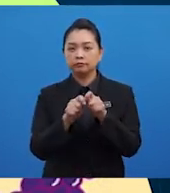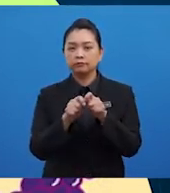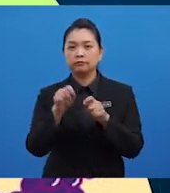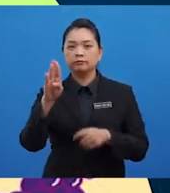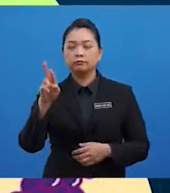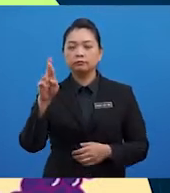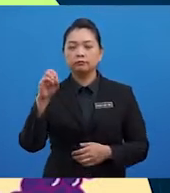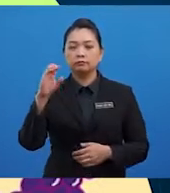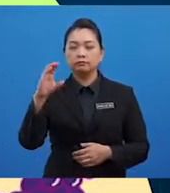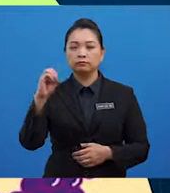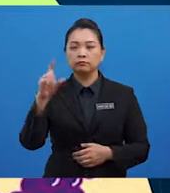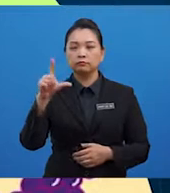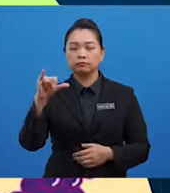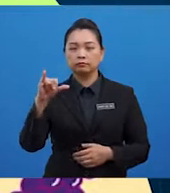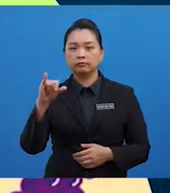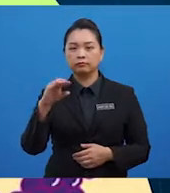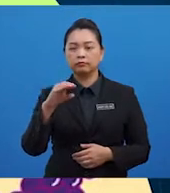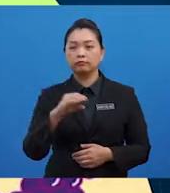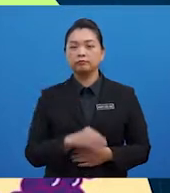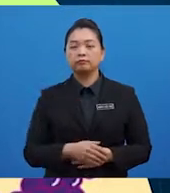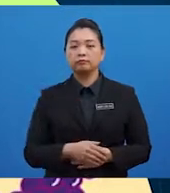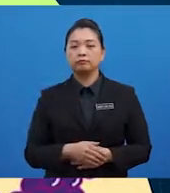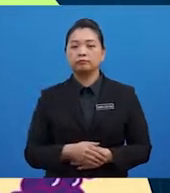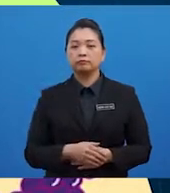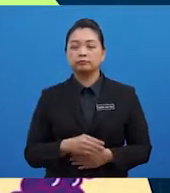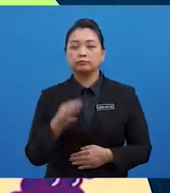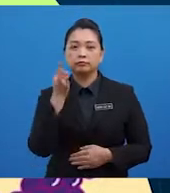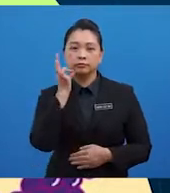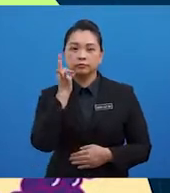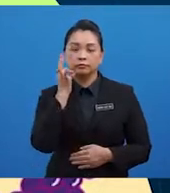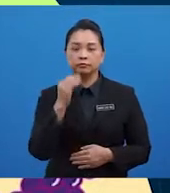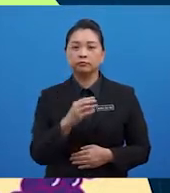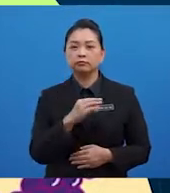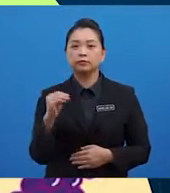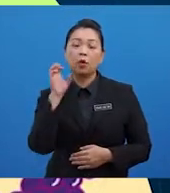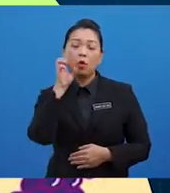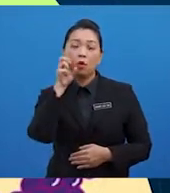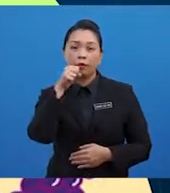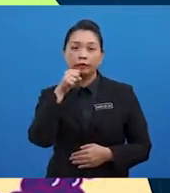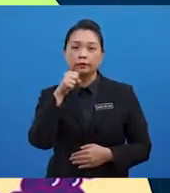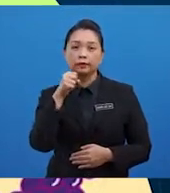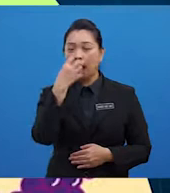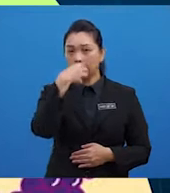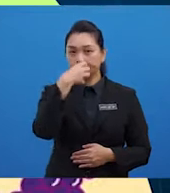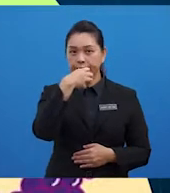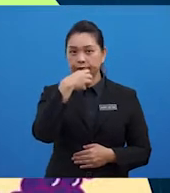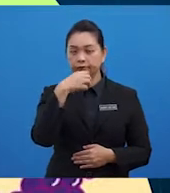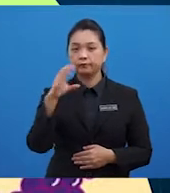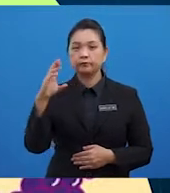kobis, cendawan dan keren. Buah-buahan seperti orin, apel,